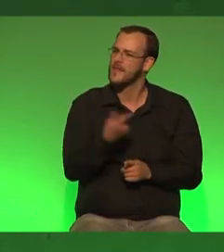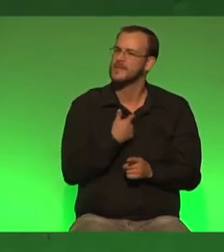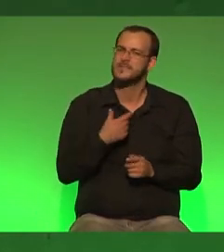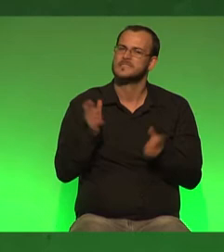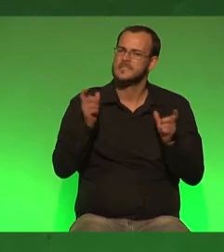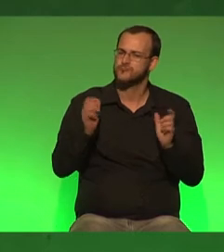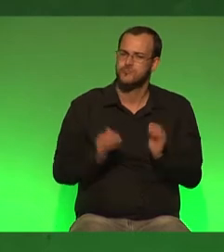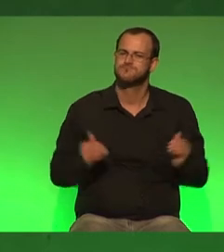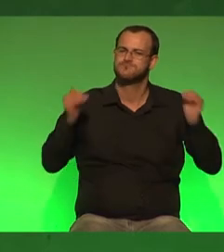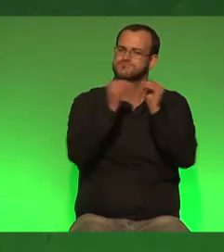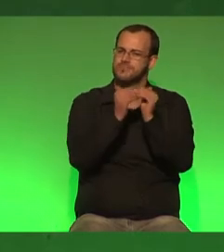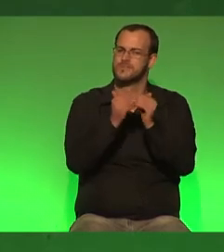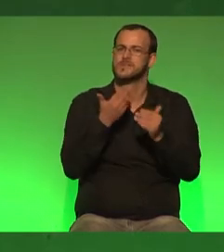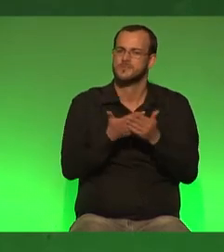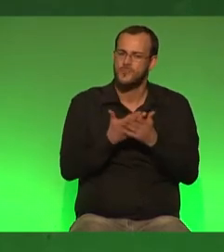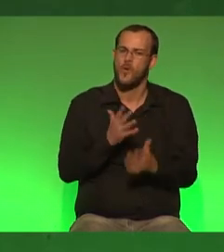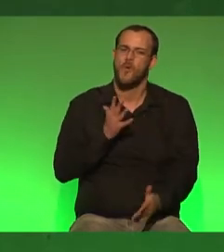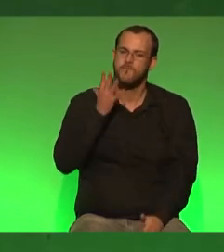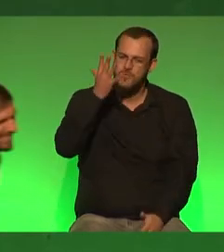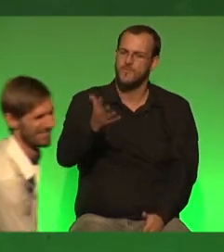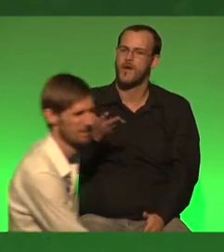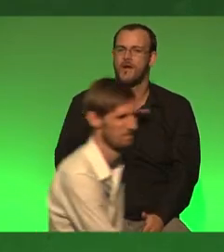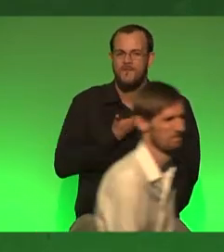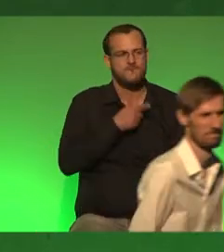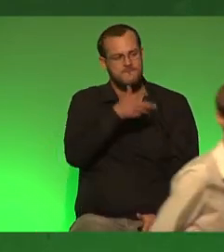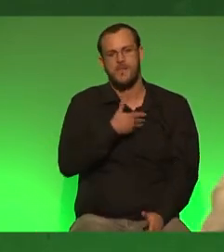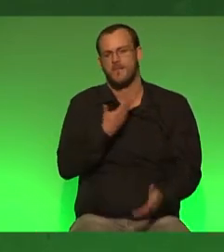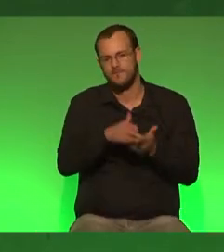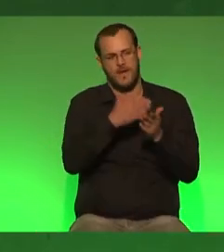können. Und dafür möchte ich fünf weitere Jahre im Europäischen Parlament streiten.